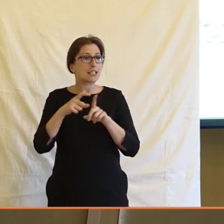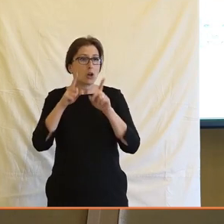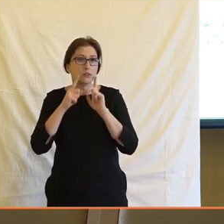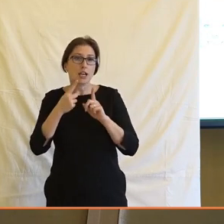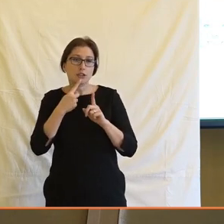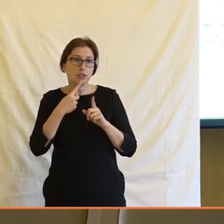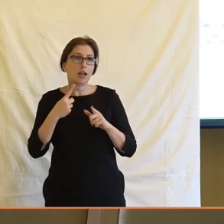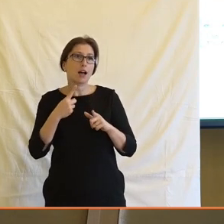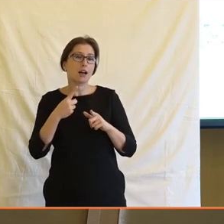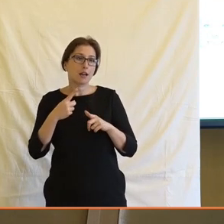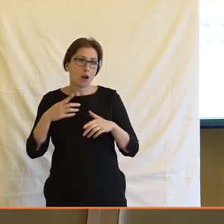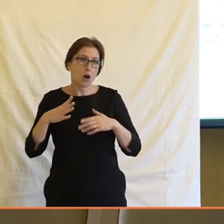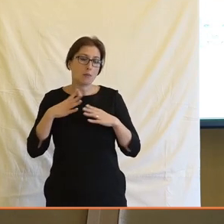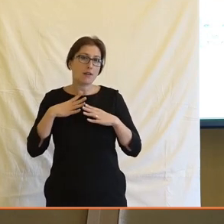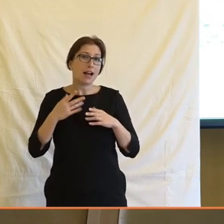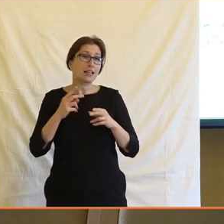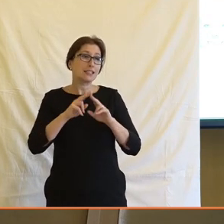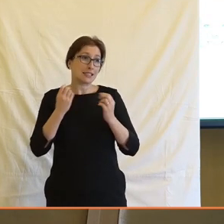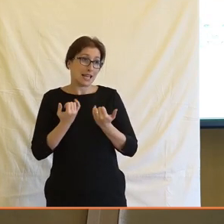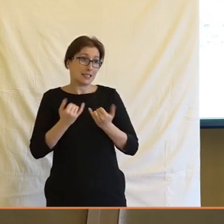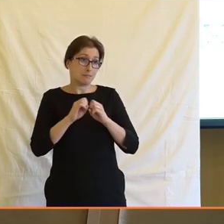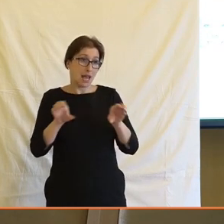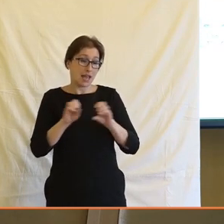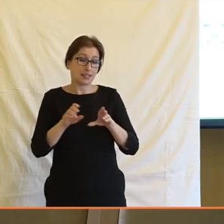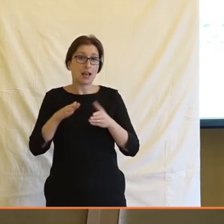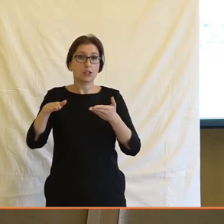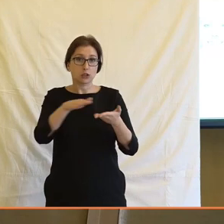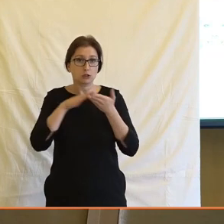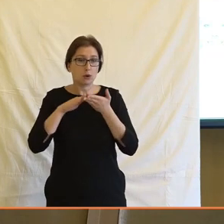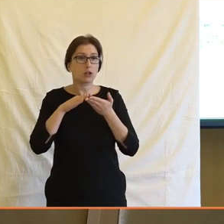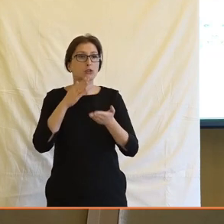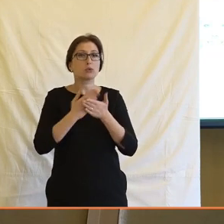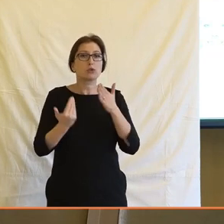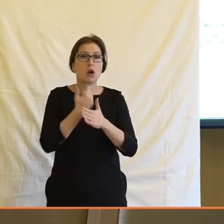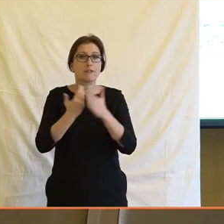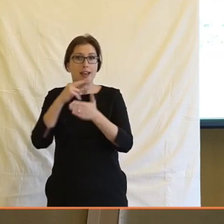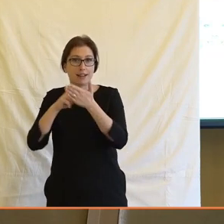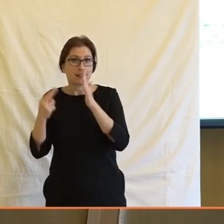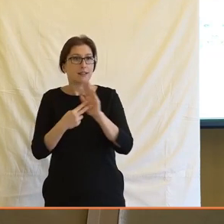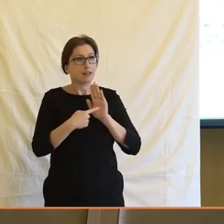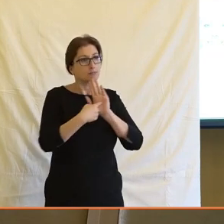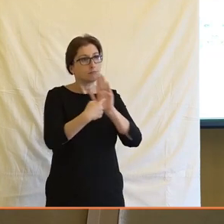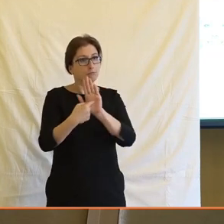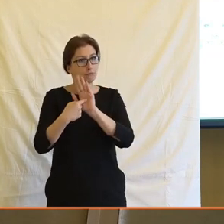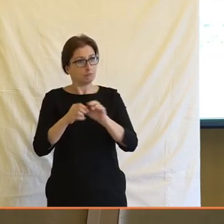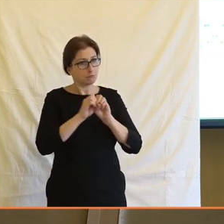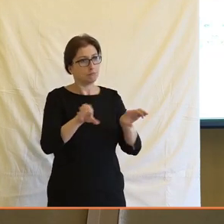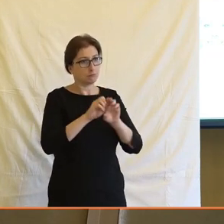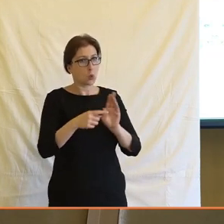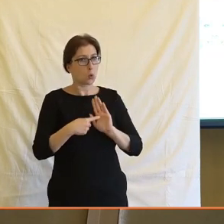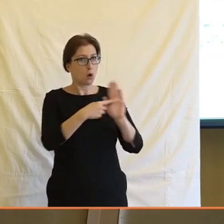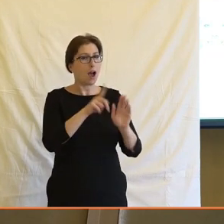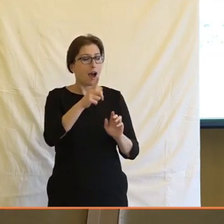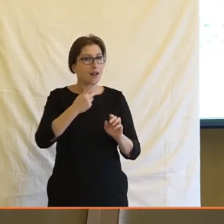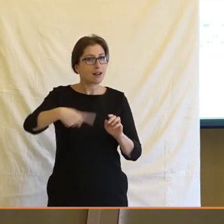domnívám se, že současná média čím dál více informují společnost o nových technologiích, což je určitě dobře. Přesto si myslím, že